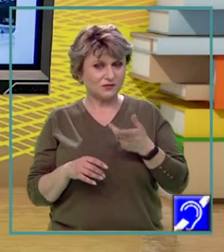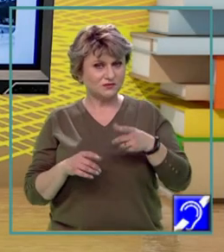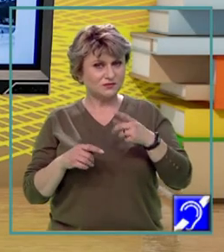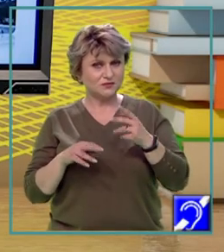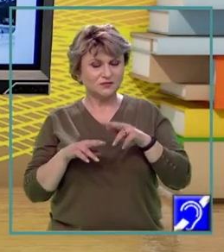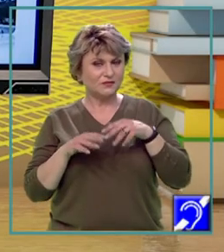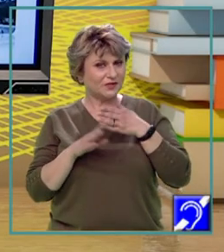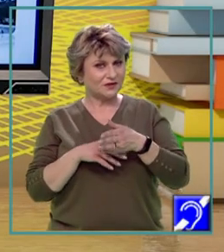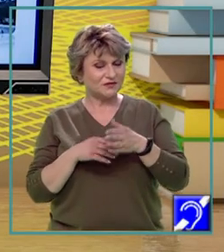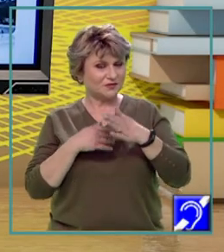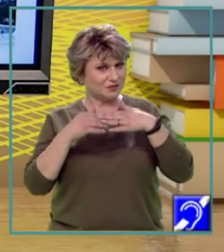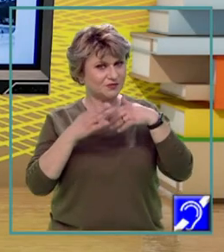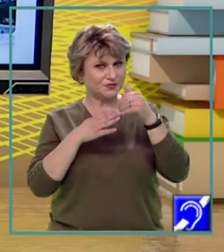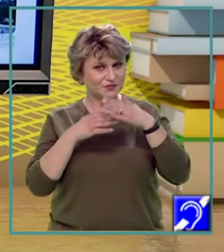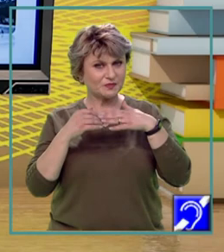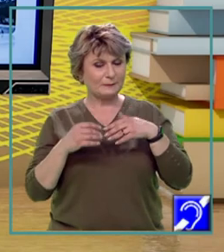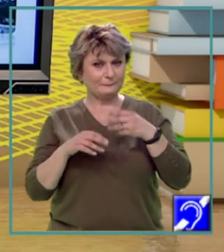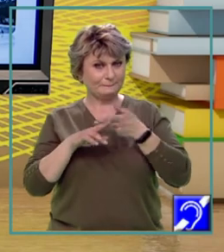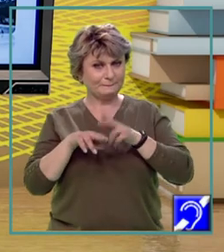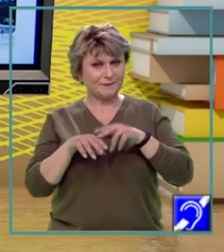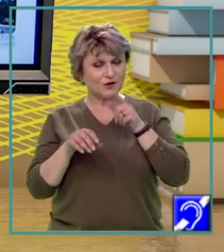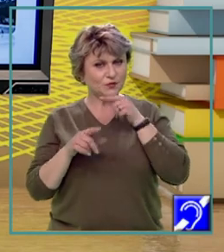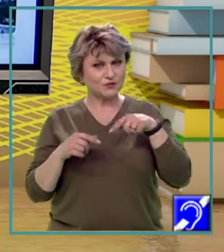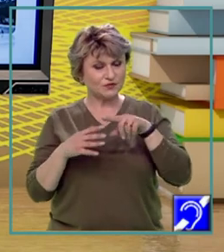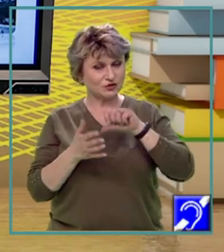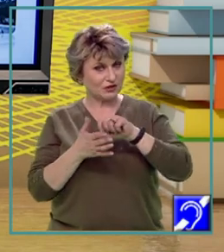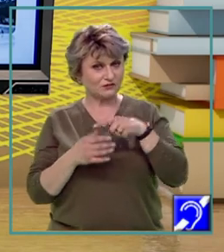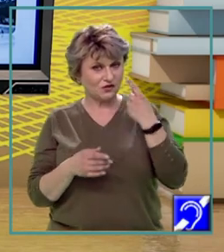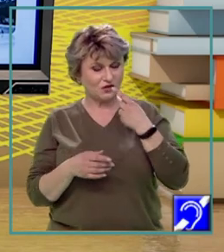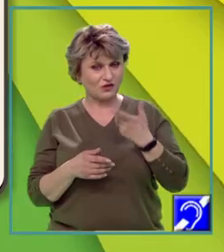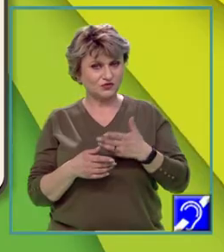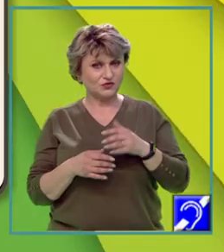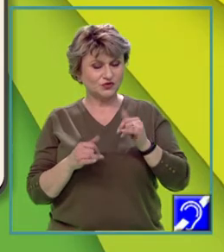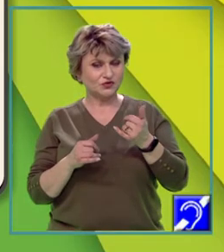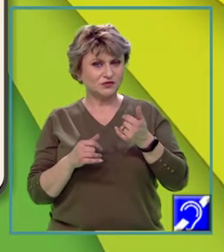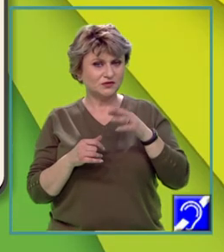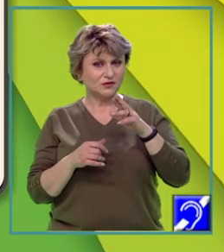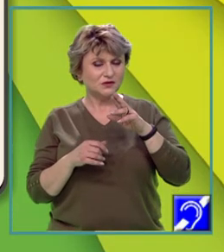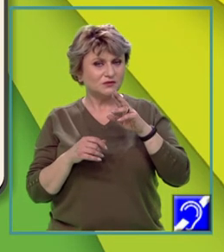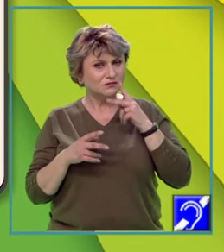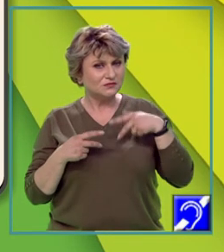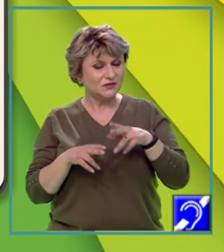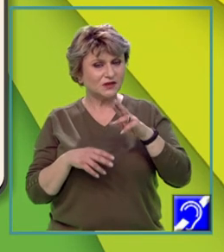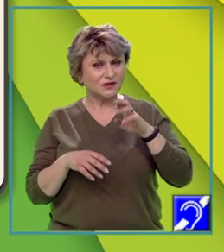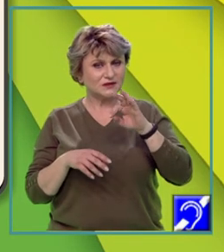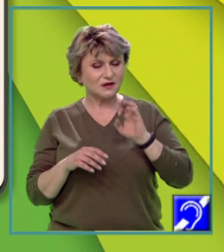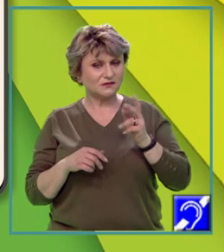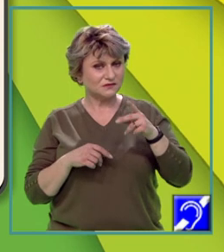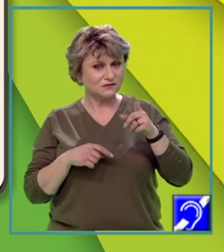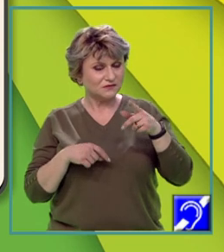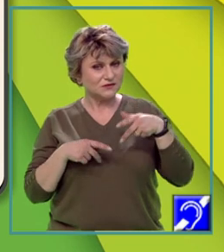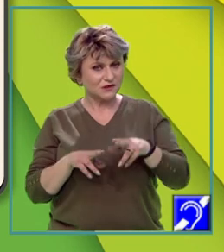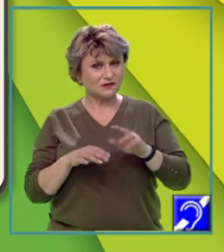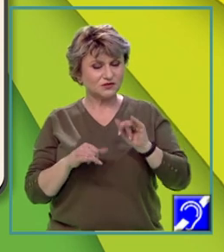prin aspectul construcțiilor, mai ales în partea centrală a orașelor, o rețea stradală compactă și o infrastructură